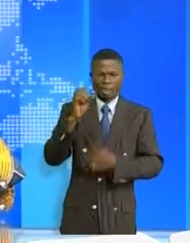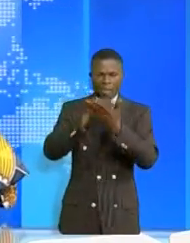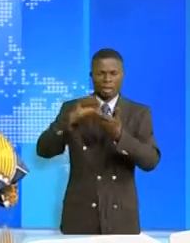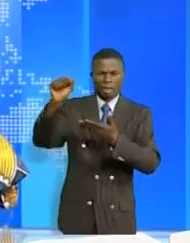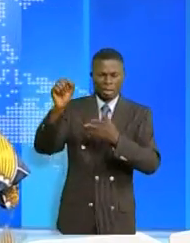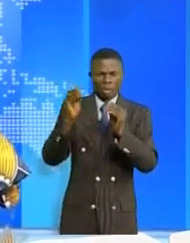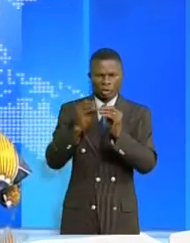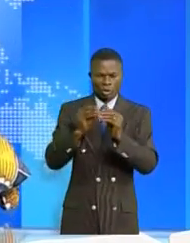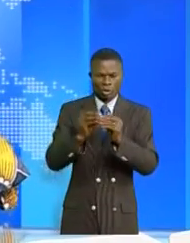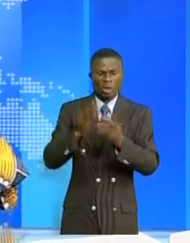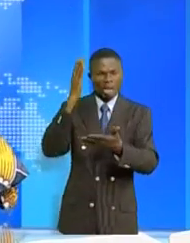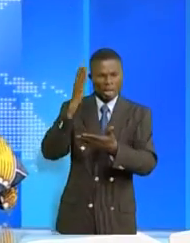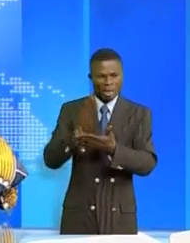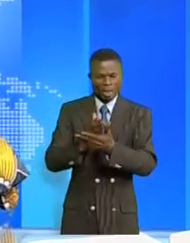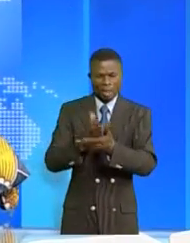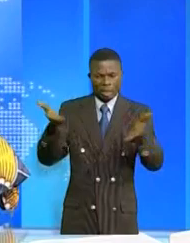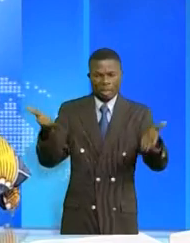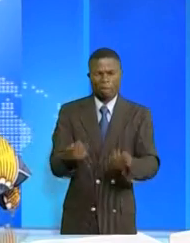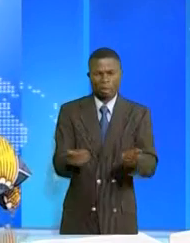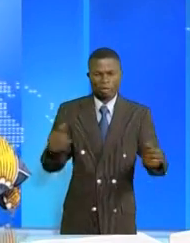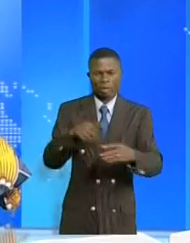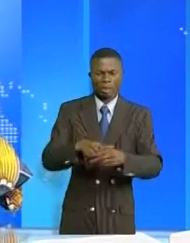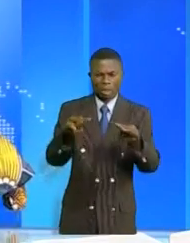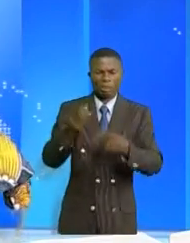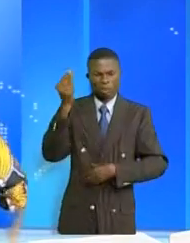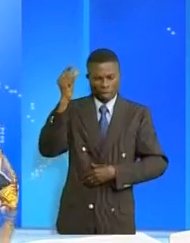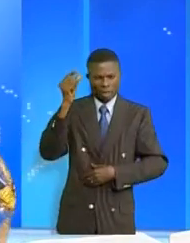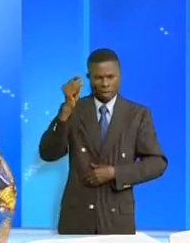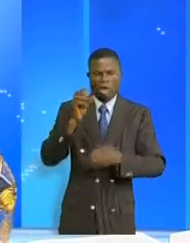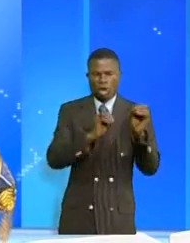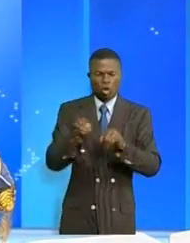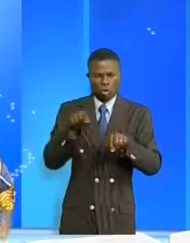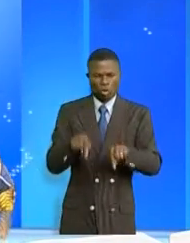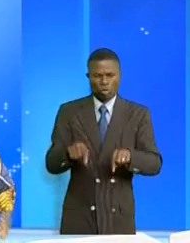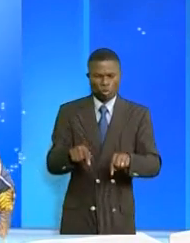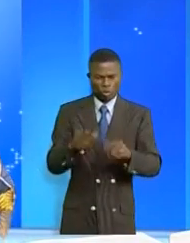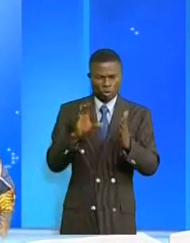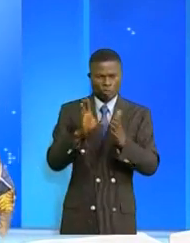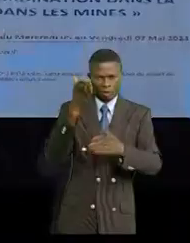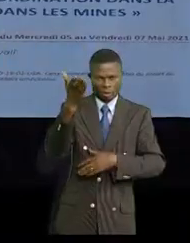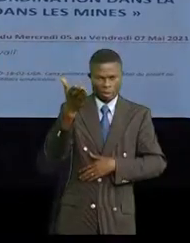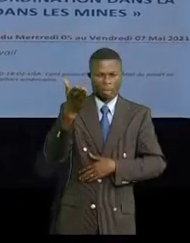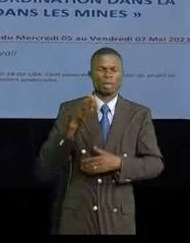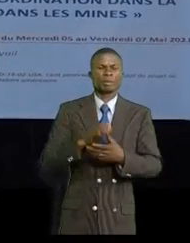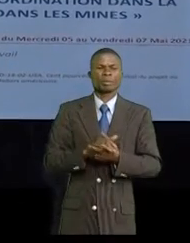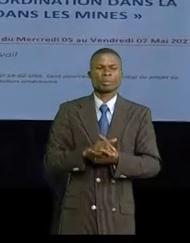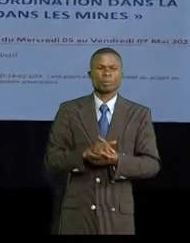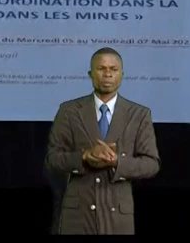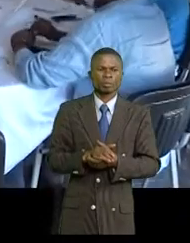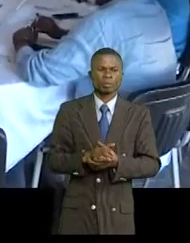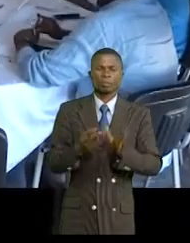atelier de lutte contre la présence des enfants dans les mines a été tenu ici à Kinshasa. Atelier de